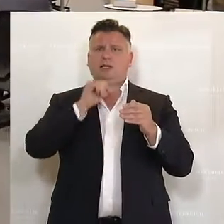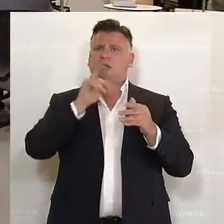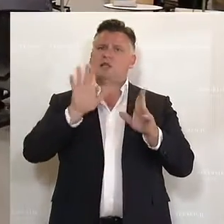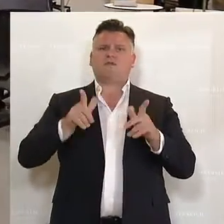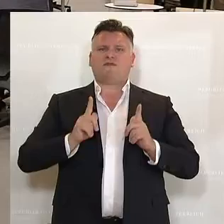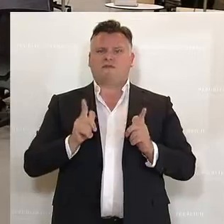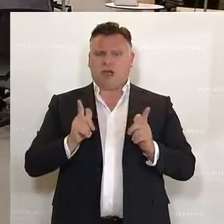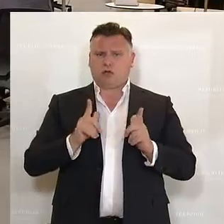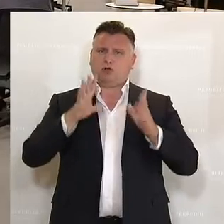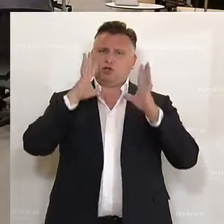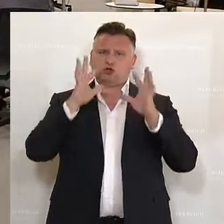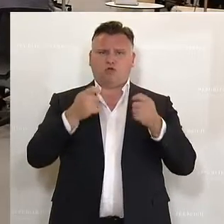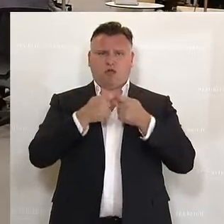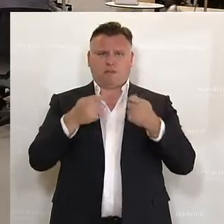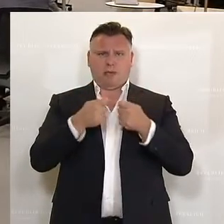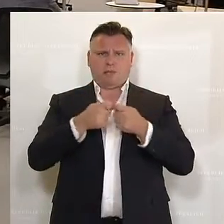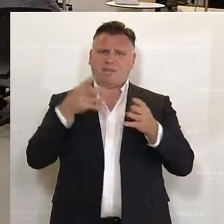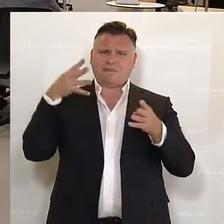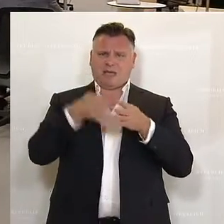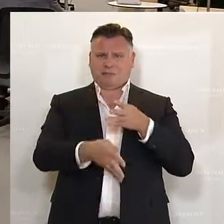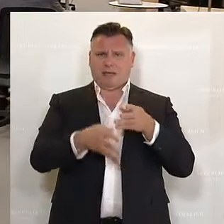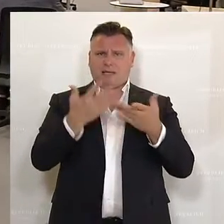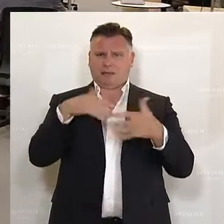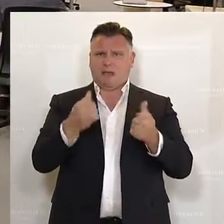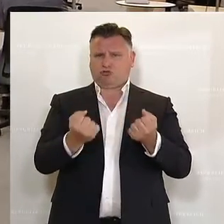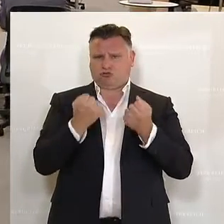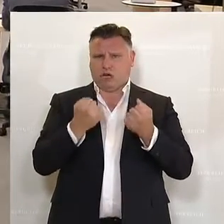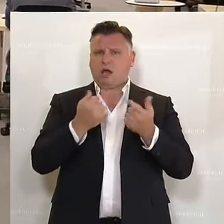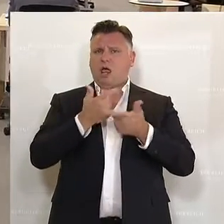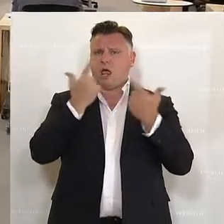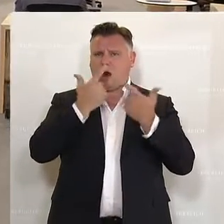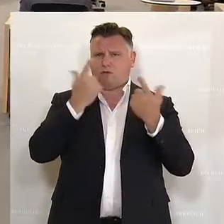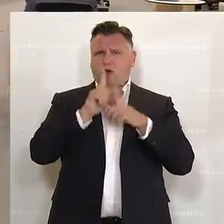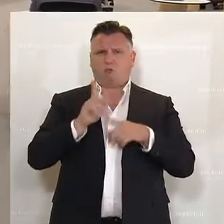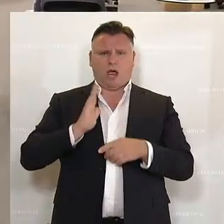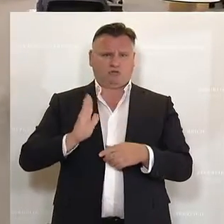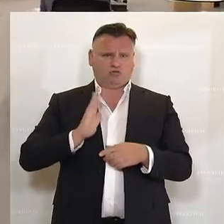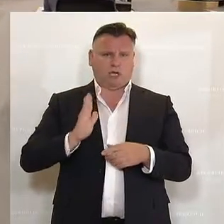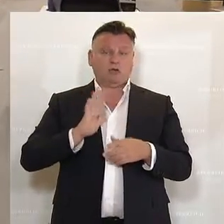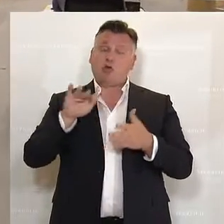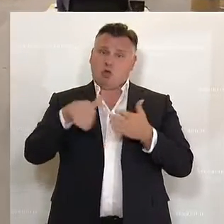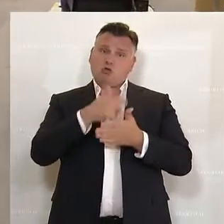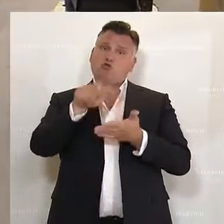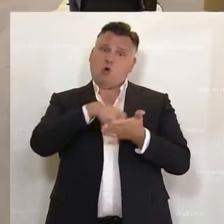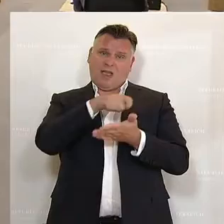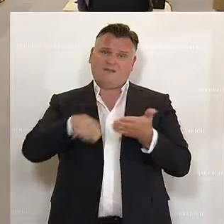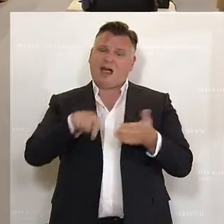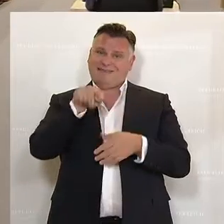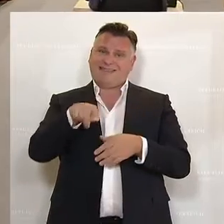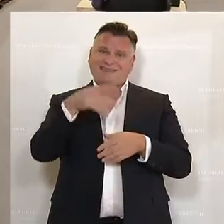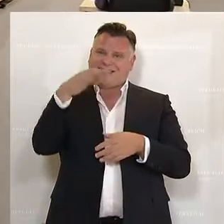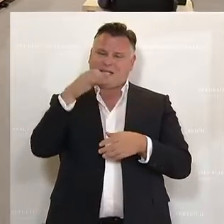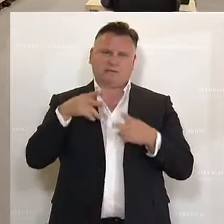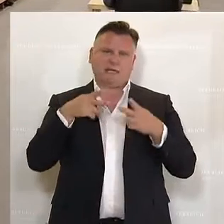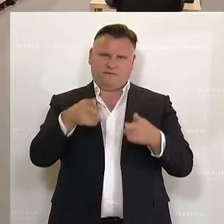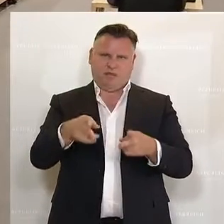Sofortmaßnahmen zur Stärkung von Transparenz, Aufklärung und Anstand sowie Neuwahlen als einziger Weg. Ich bitte